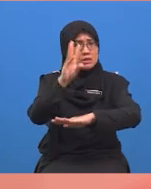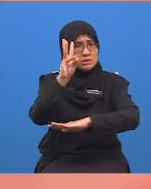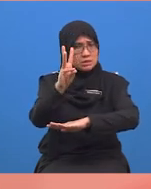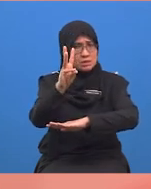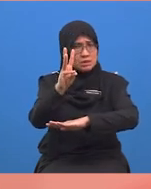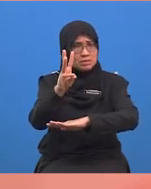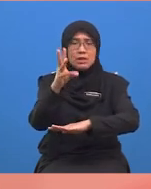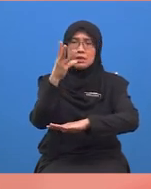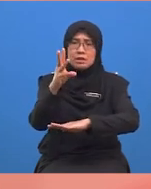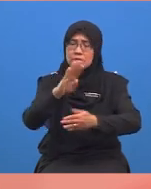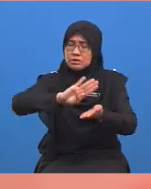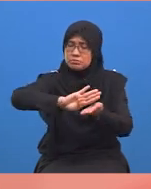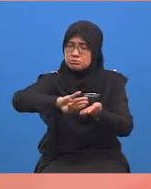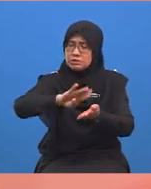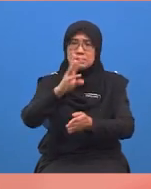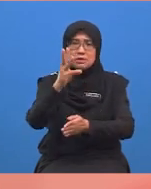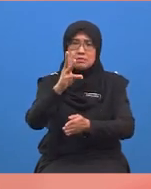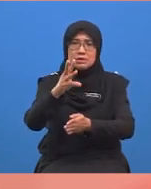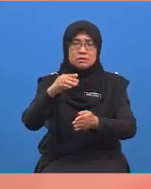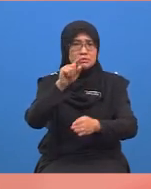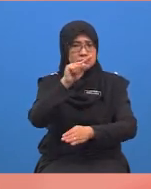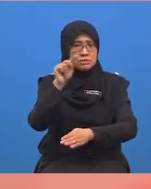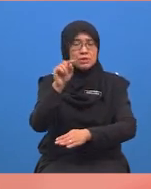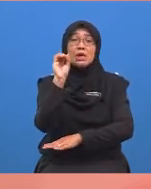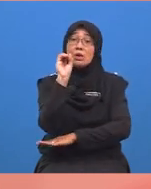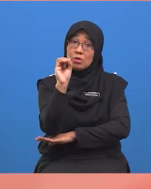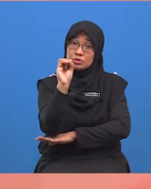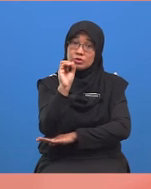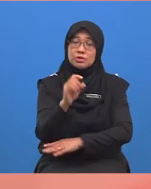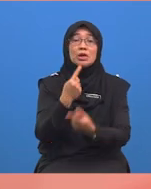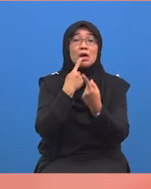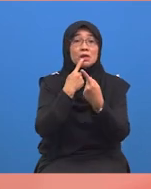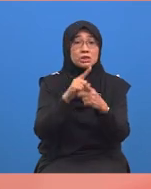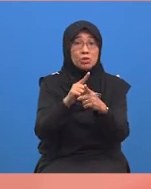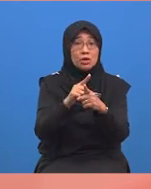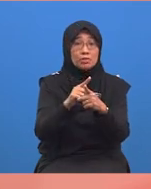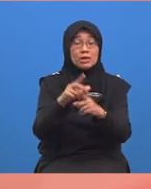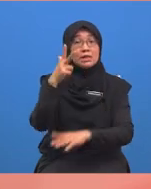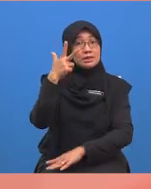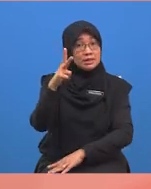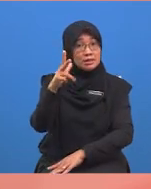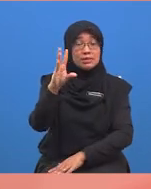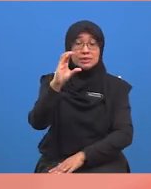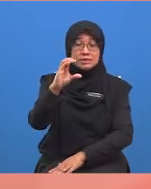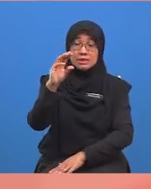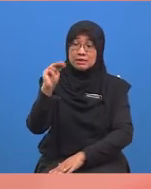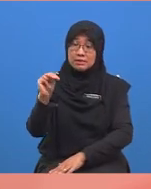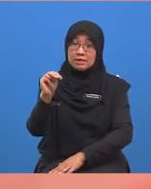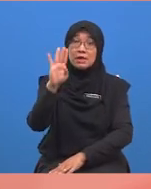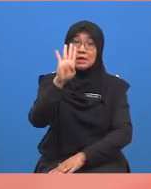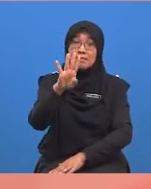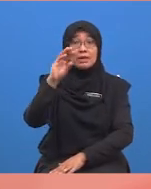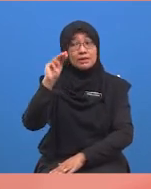Enam belas tolak enam belas sama dengan sifat. Jawapannya ialah tiga belas sentimeter